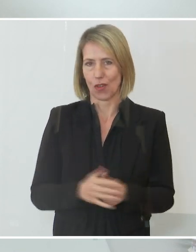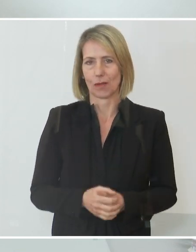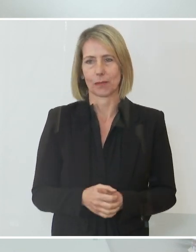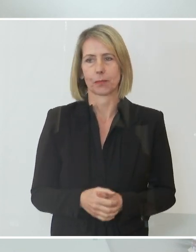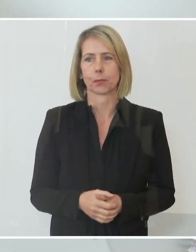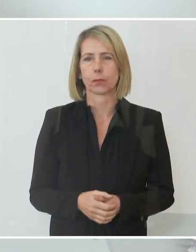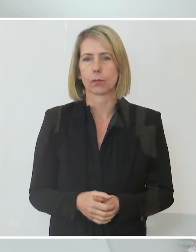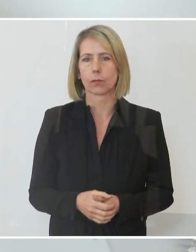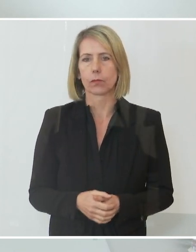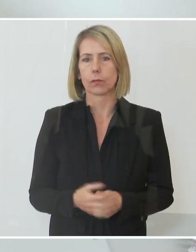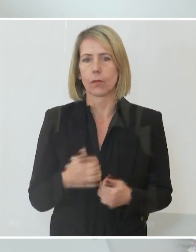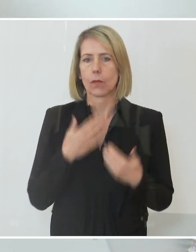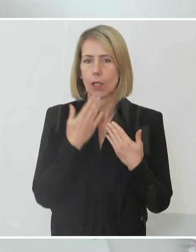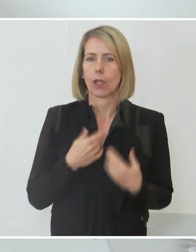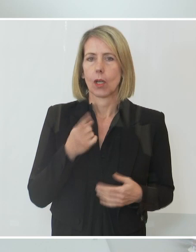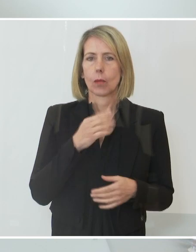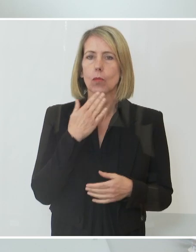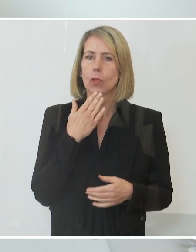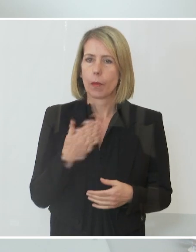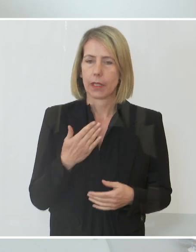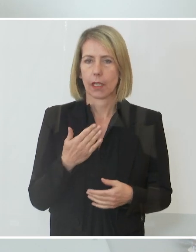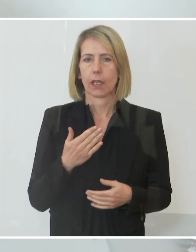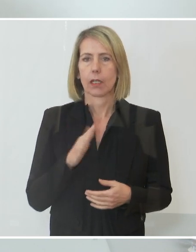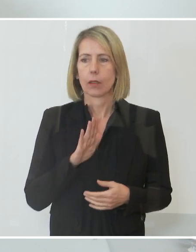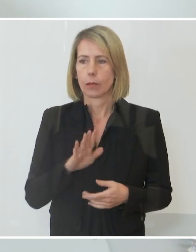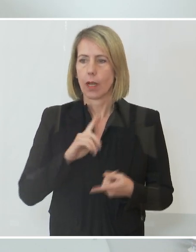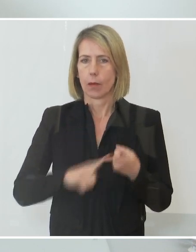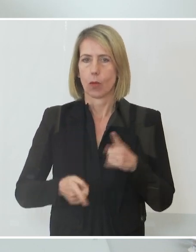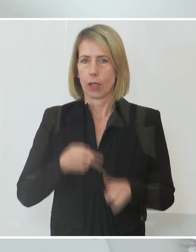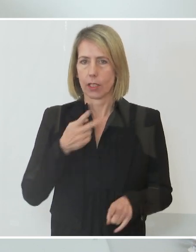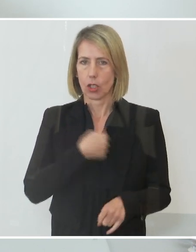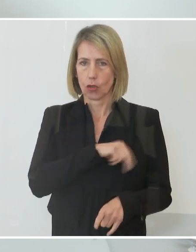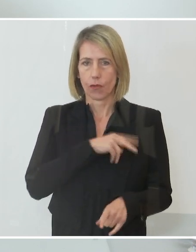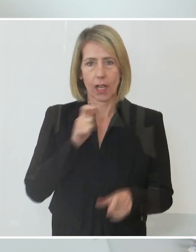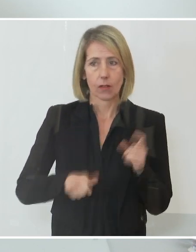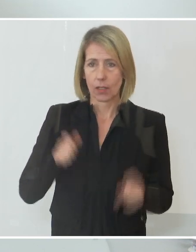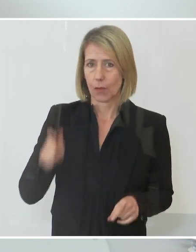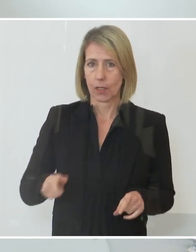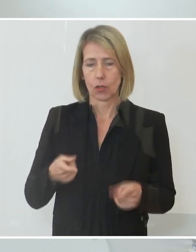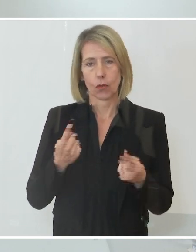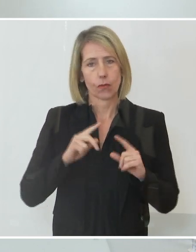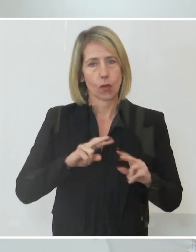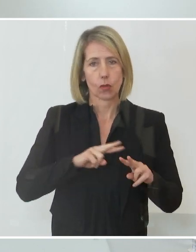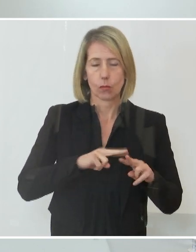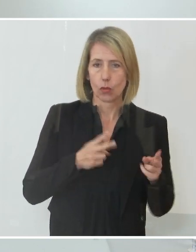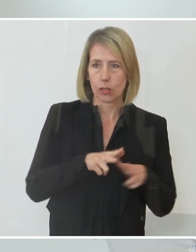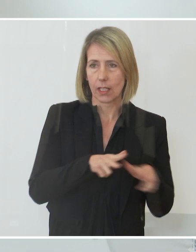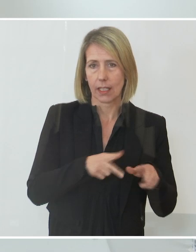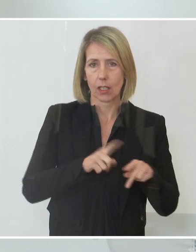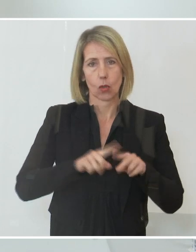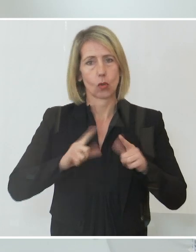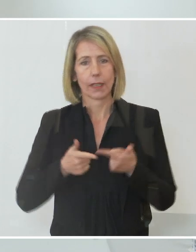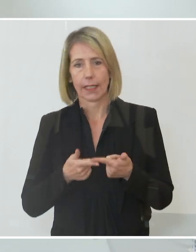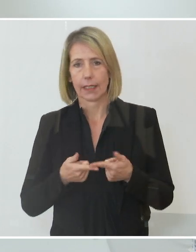Ich möchte mich bedanken hier bei den politischen Verantwortlichen, der Bundesregierung, der Länder, aber auch der